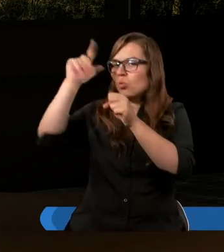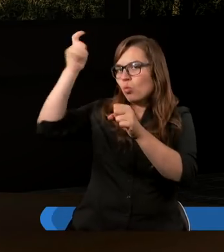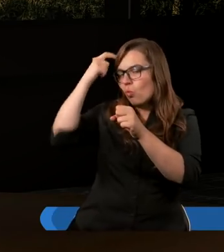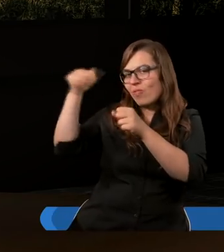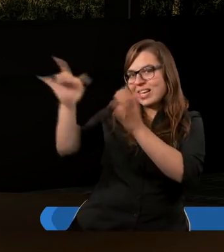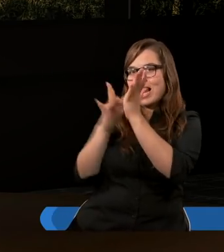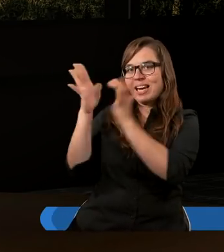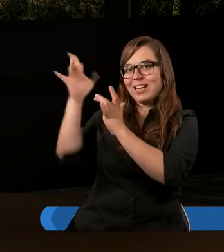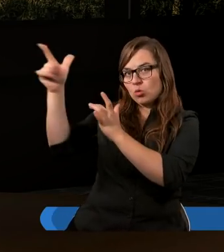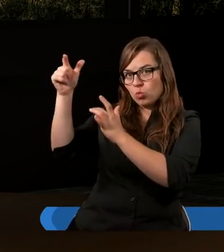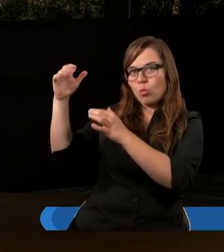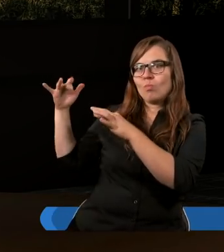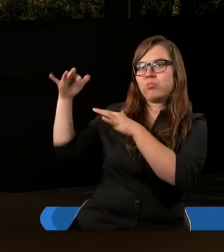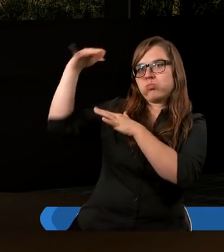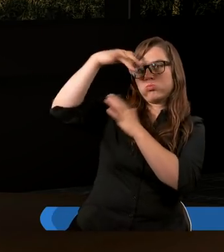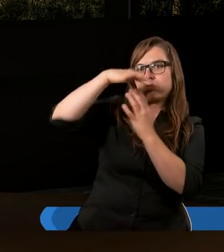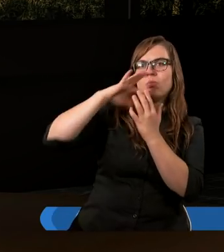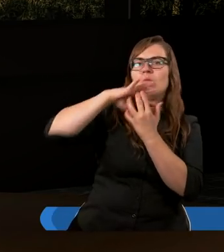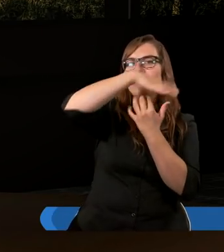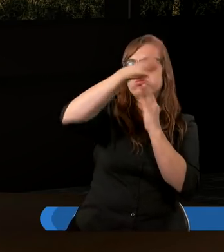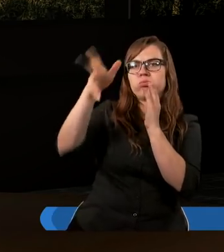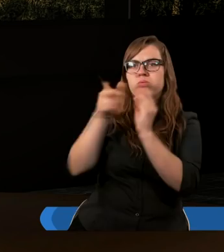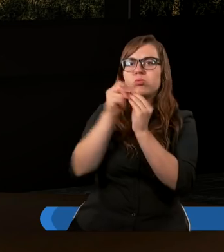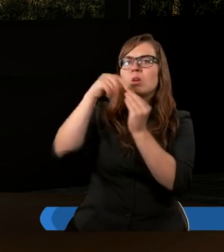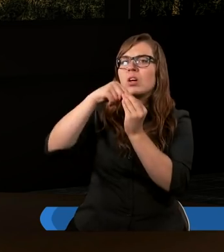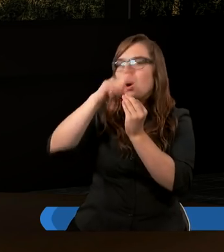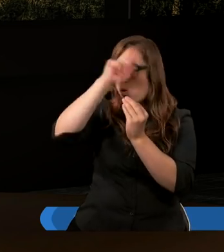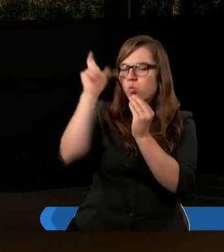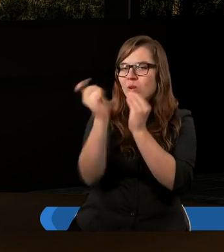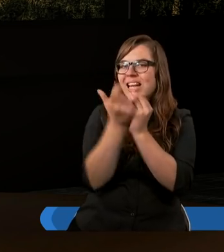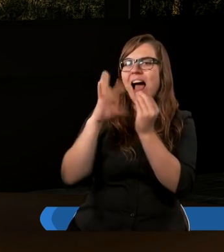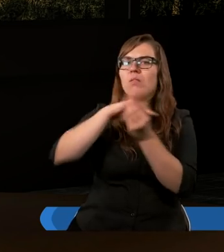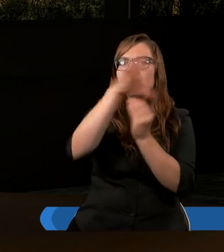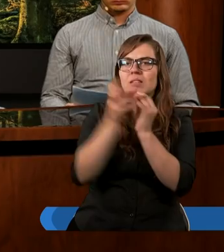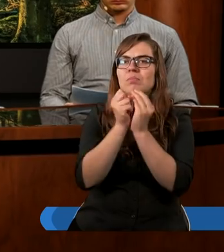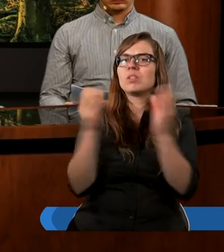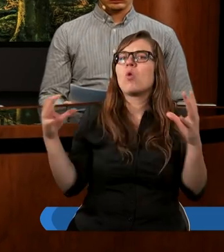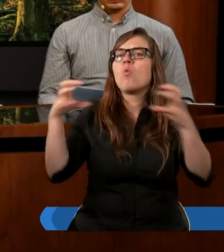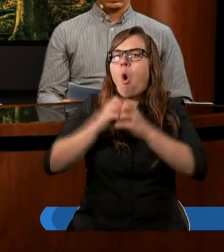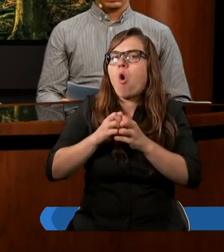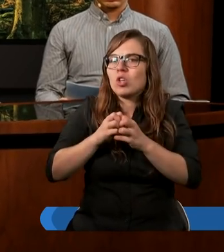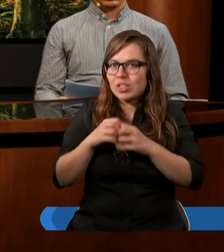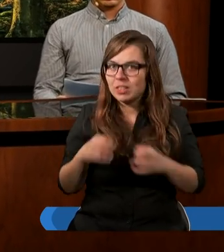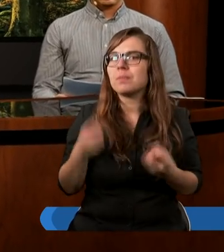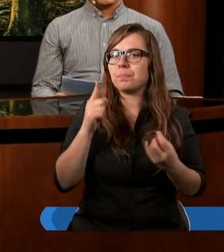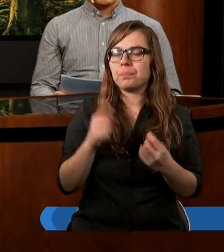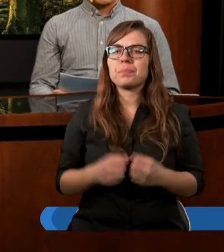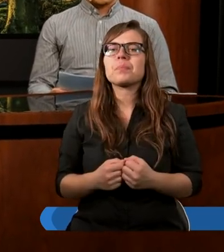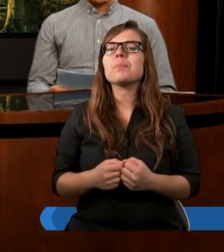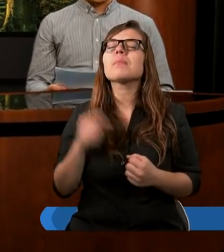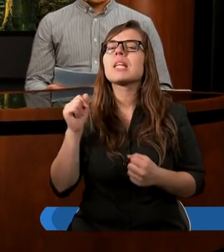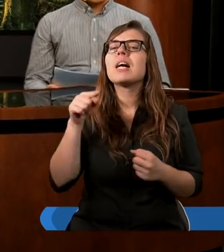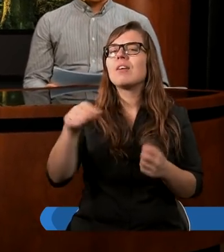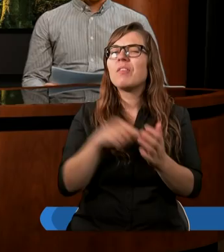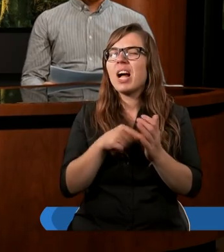nas łączy i tworzy z nas jedność. I mi się wydaje, że w tylko i wyłącznie Chrystusie